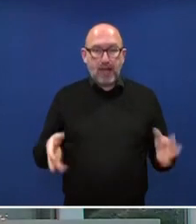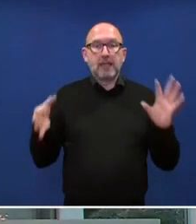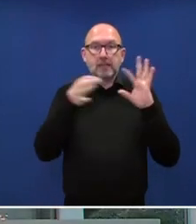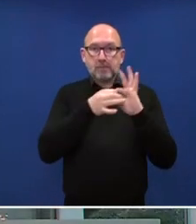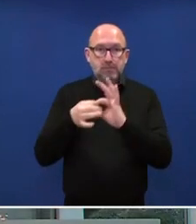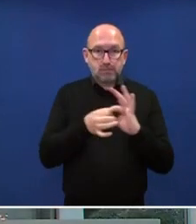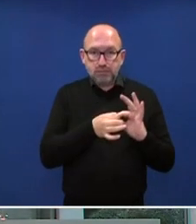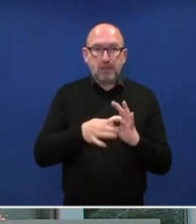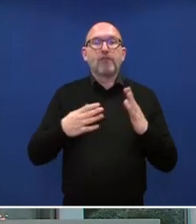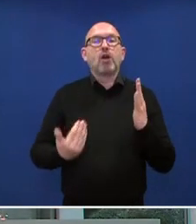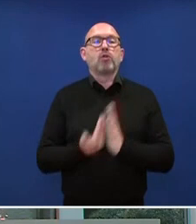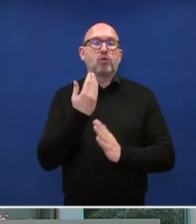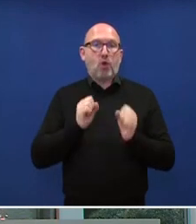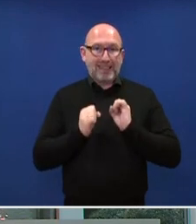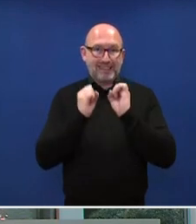Initiativen.